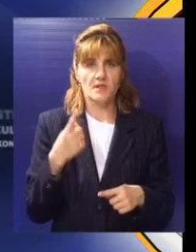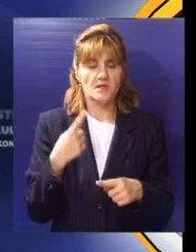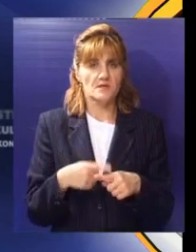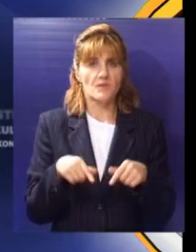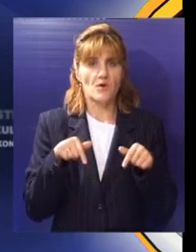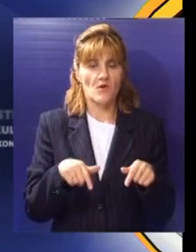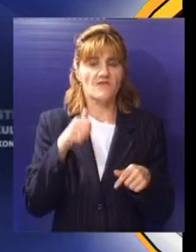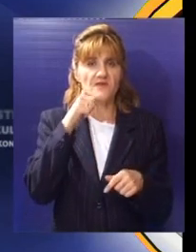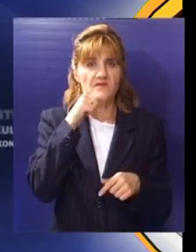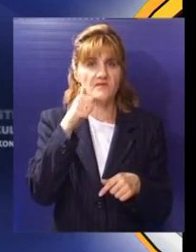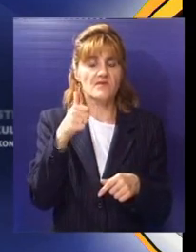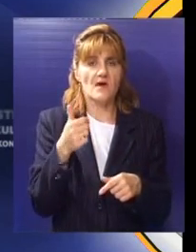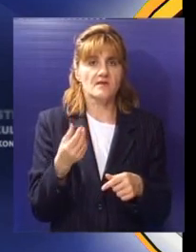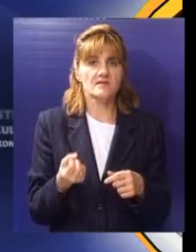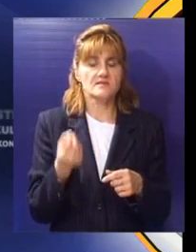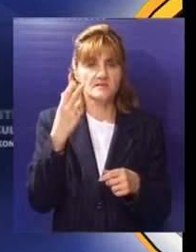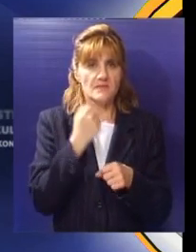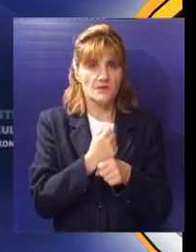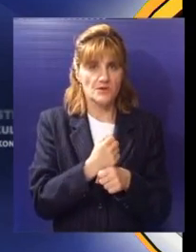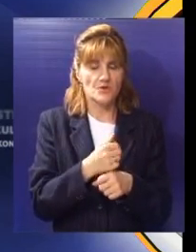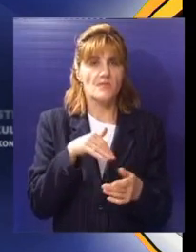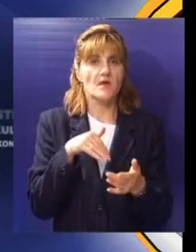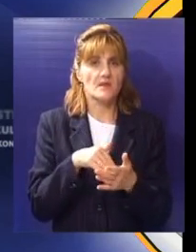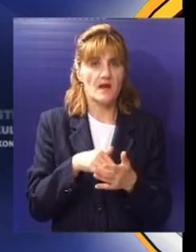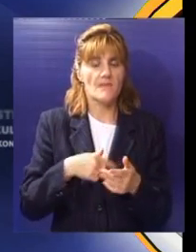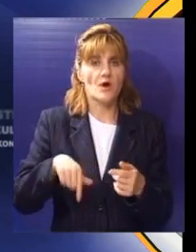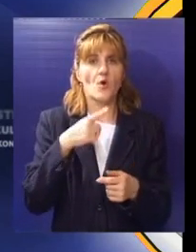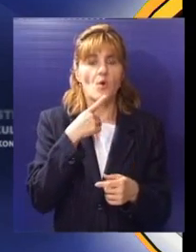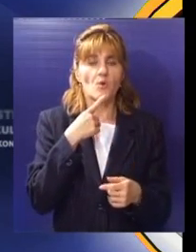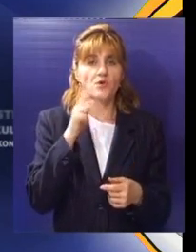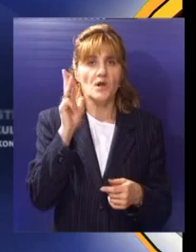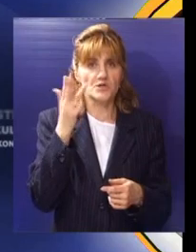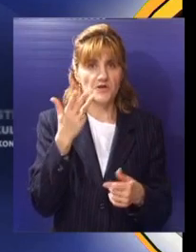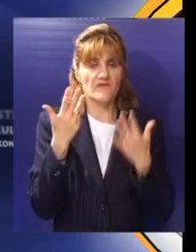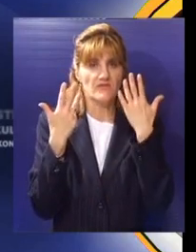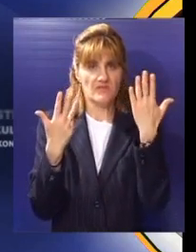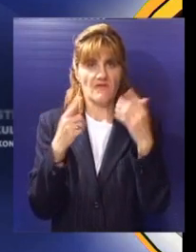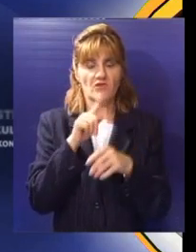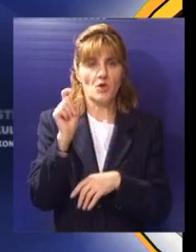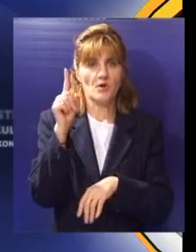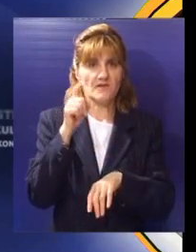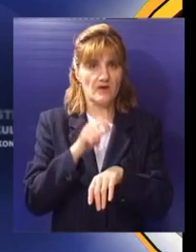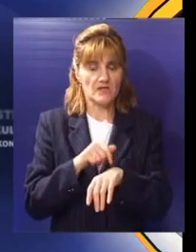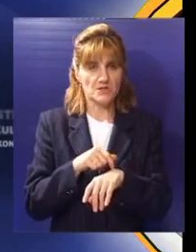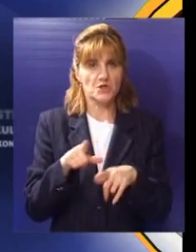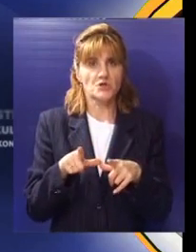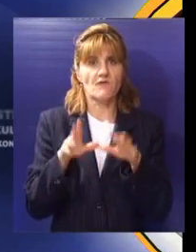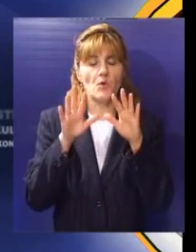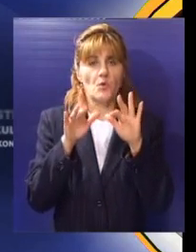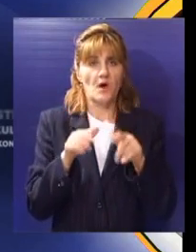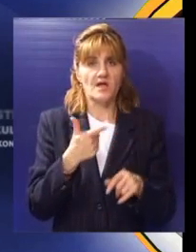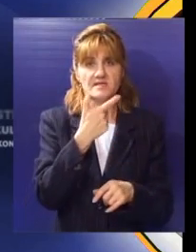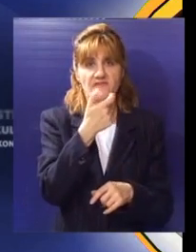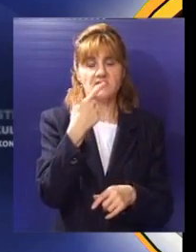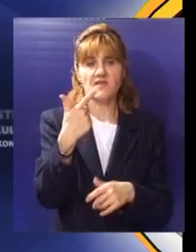Planete Zemlje promovisan je Infoeko Centar. Građani mogu da se jave utorkom i četvrtkom od 9 do 12 časova u kancelariju